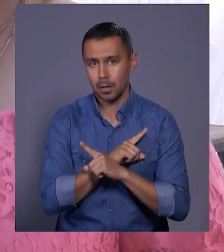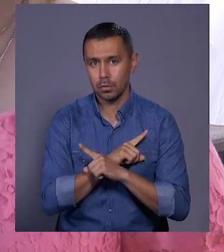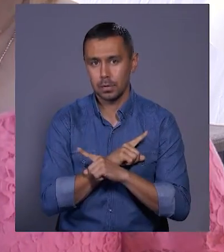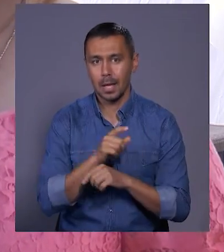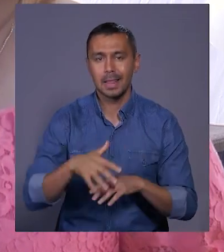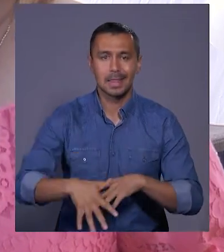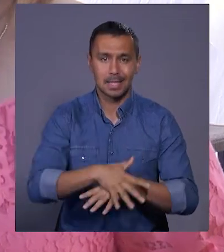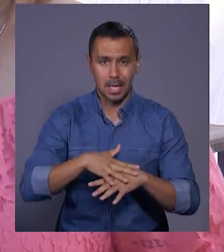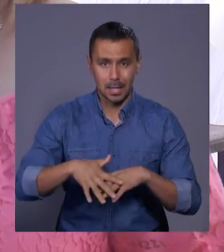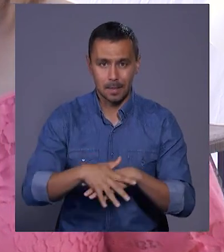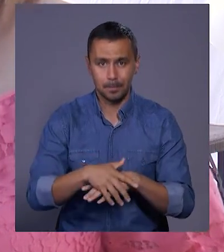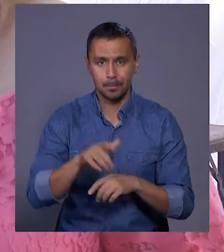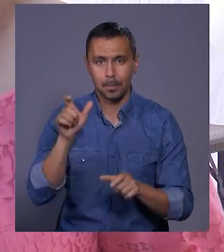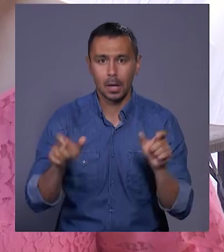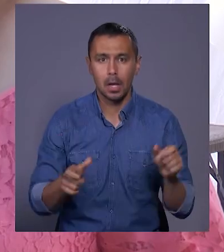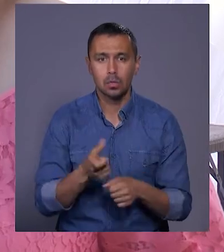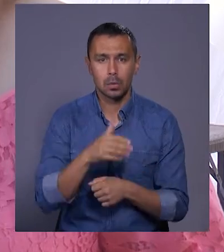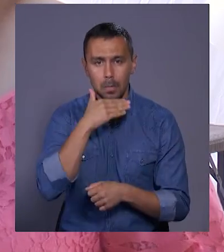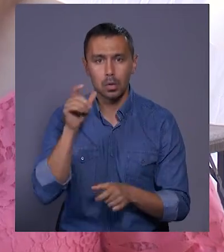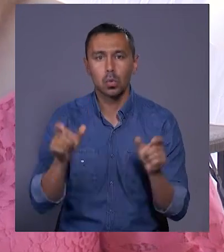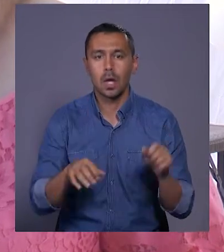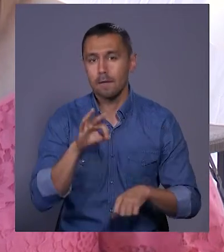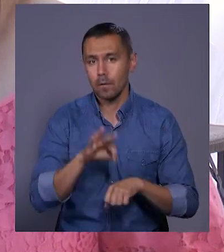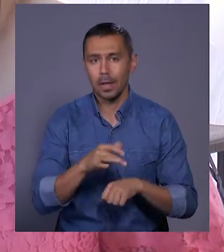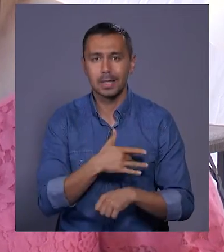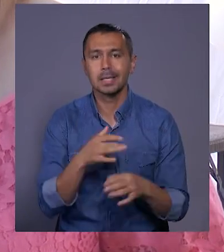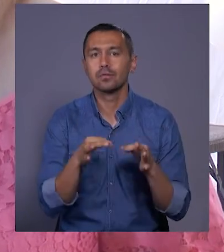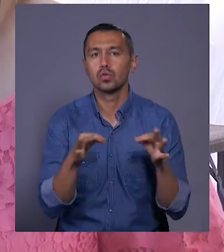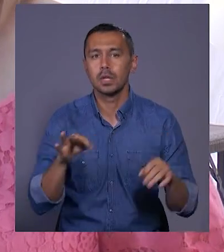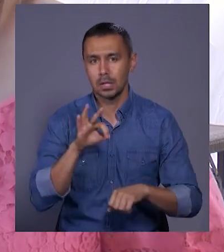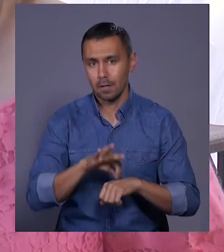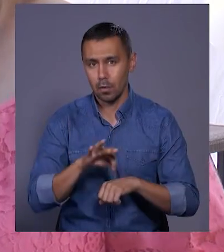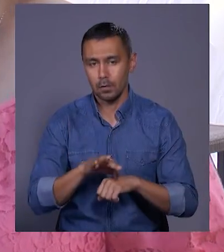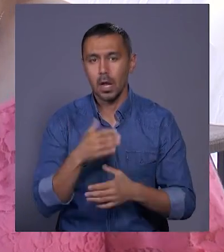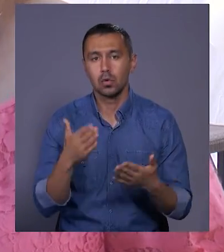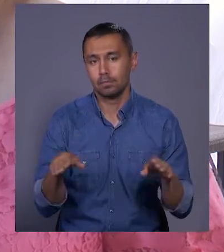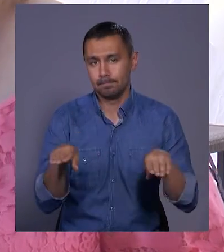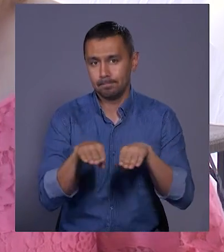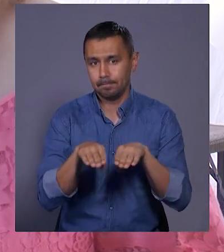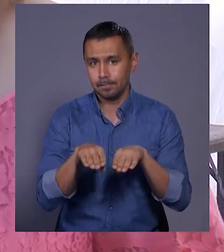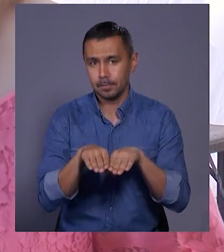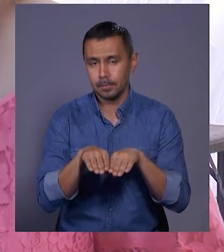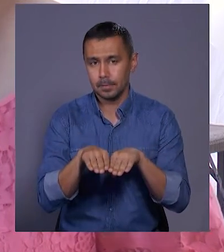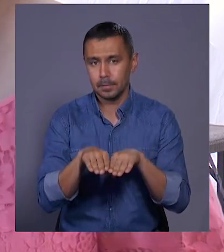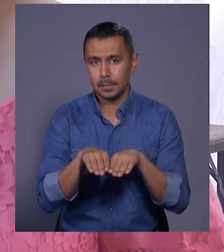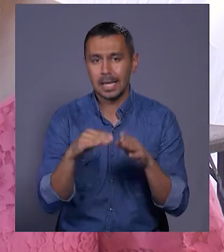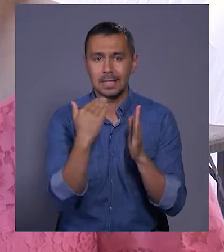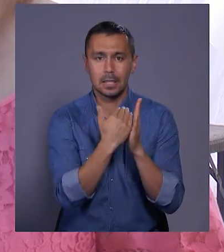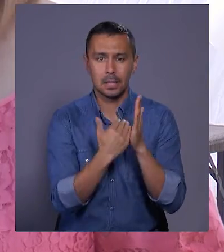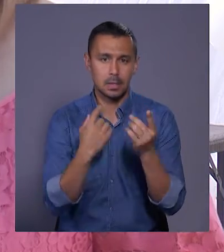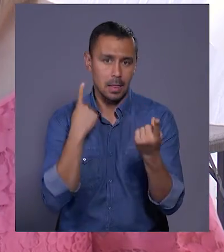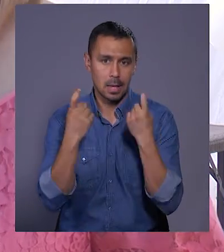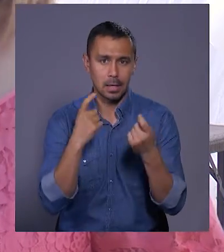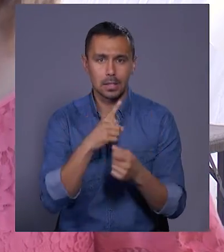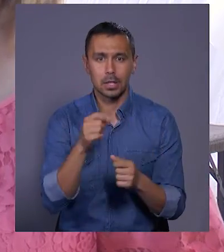населення. Дуже багато людей хворіє на серцево-судинні захворювання. Якщо порівняти статистичні дані